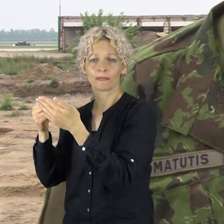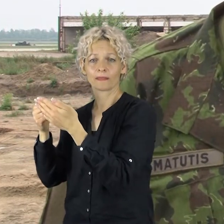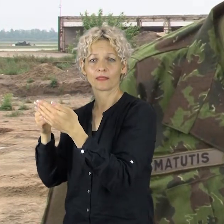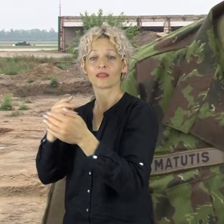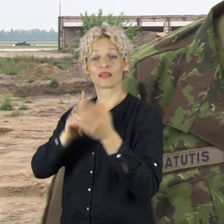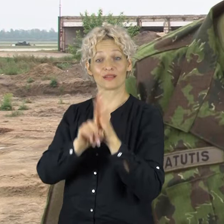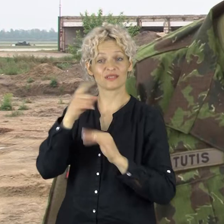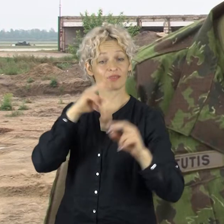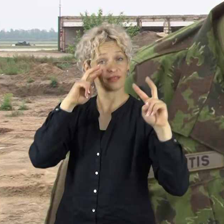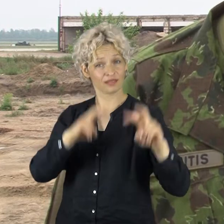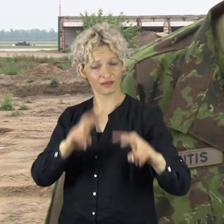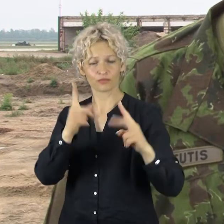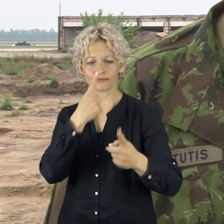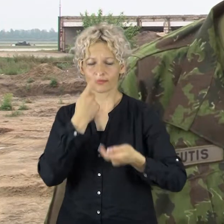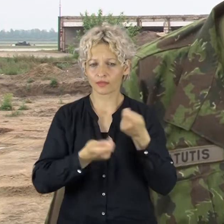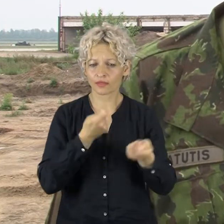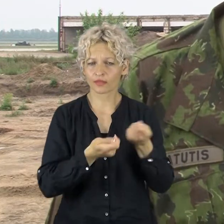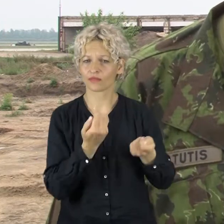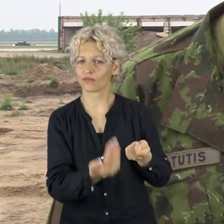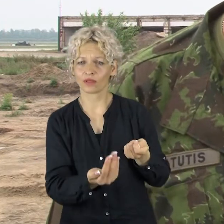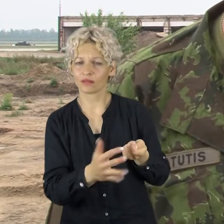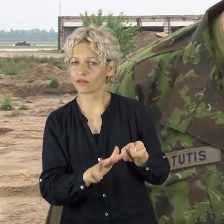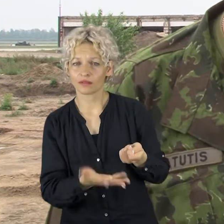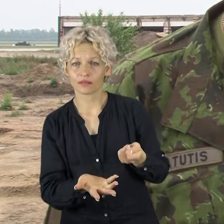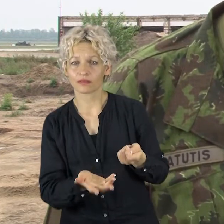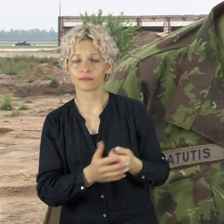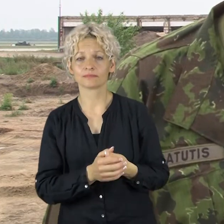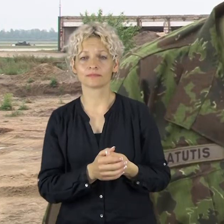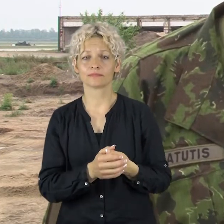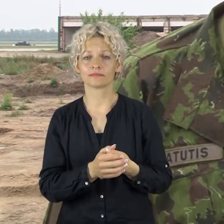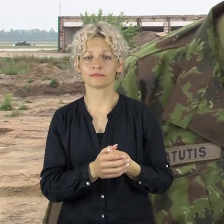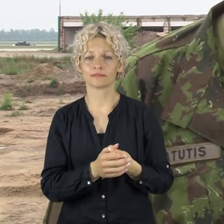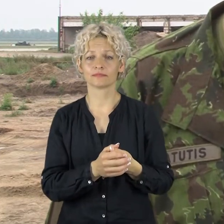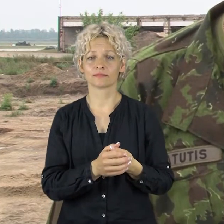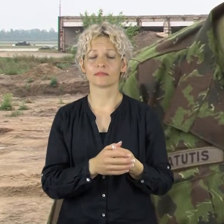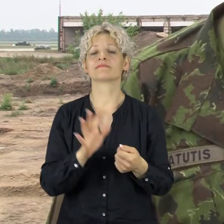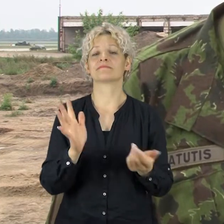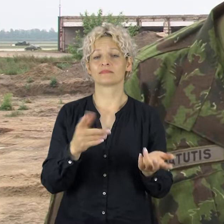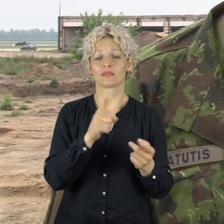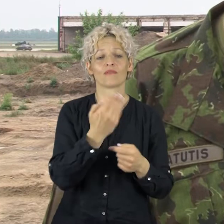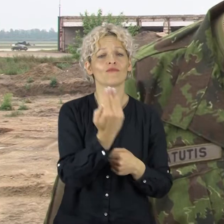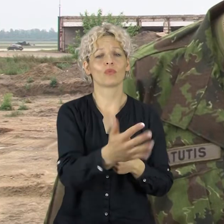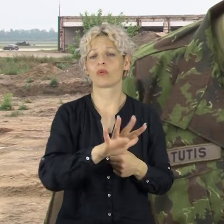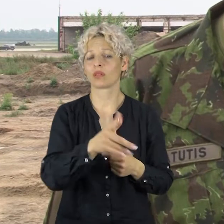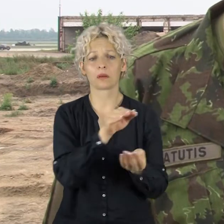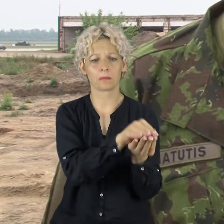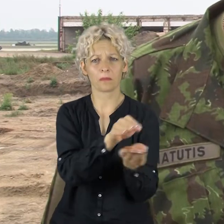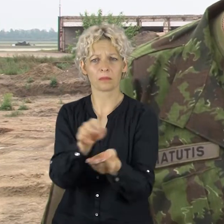ten turėtų būti atlikti detalėjai tyrimai archeologiniai, kad nustatyti iš tikrųjų, kam priklauso tie palaikai.